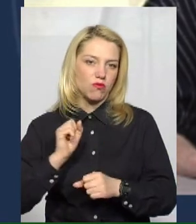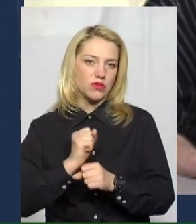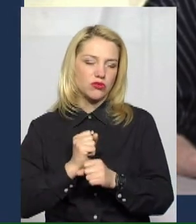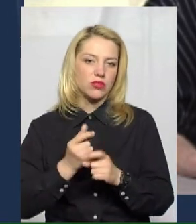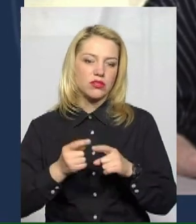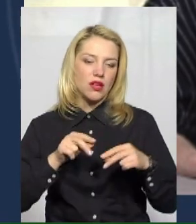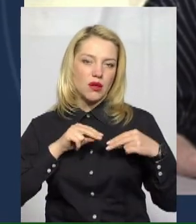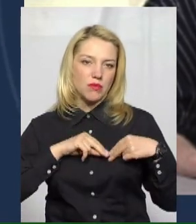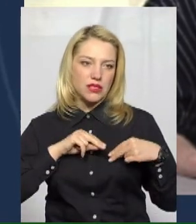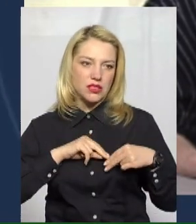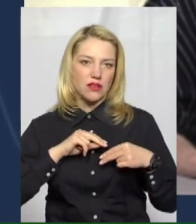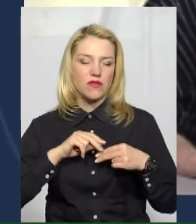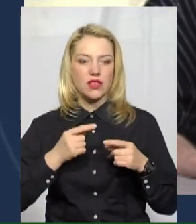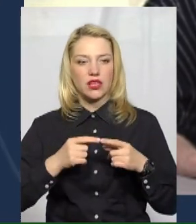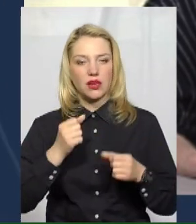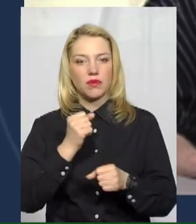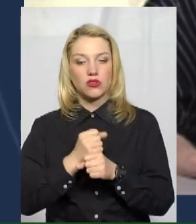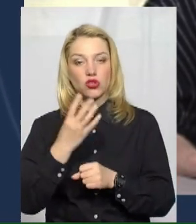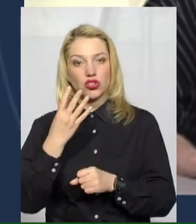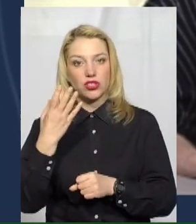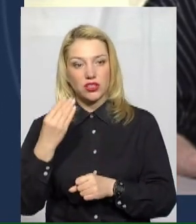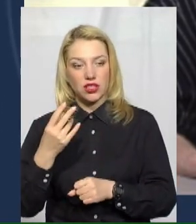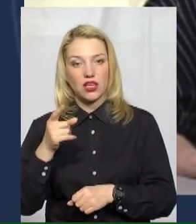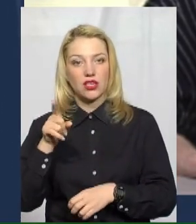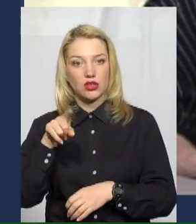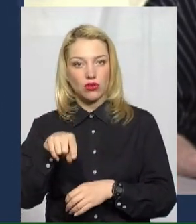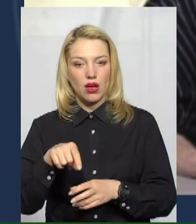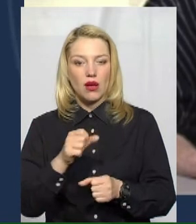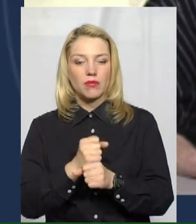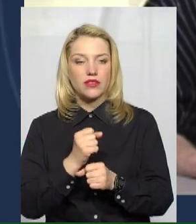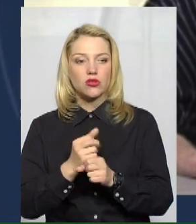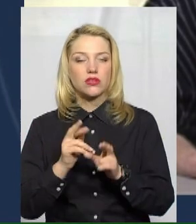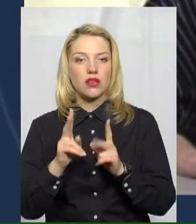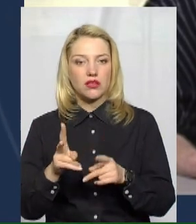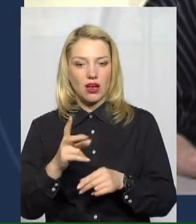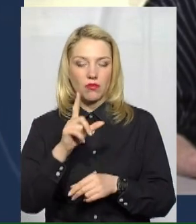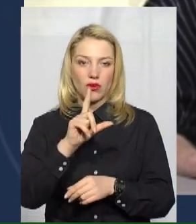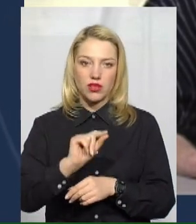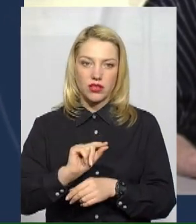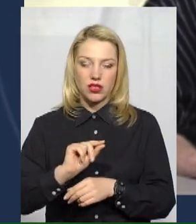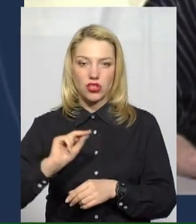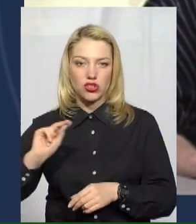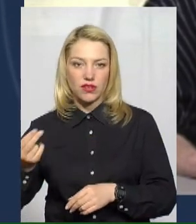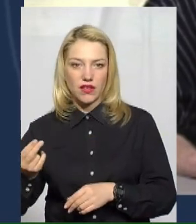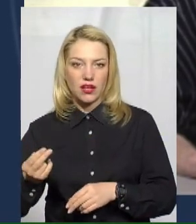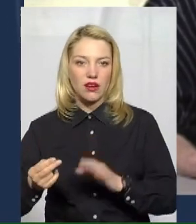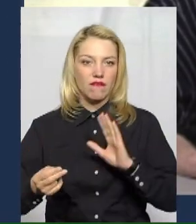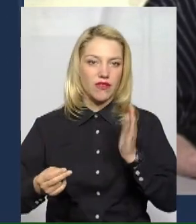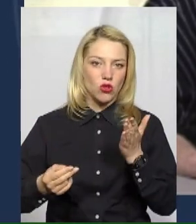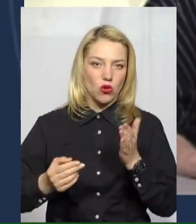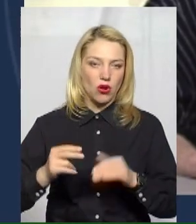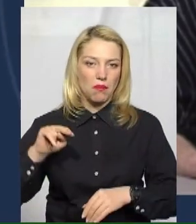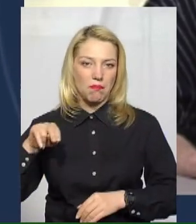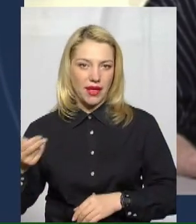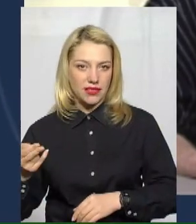які працюють чотири дні, і то працює так, понеділок, четвер, і то п'ятниця. А ті, хто